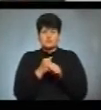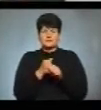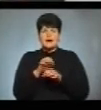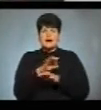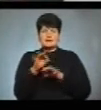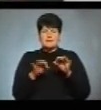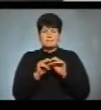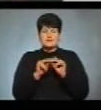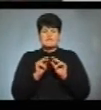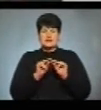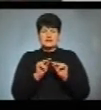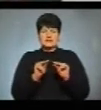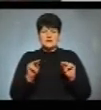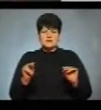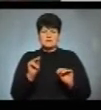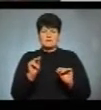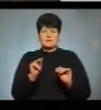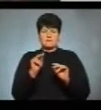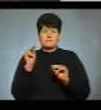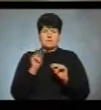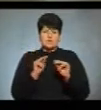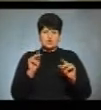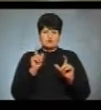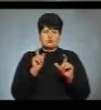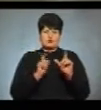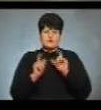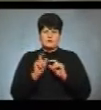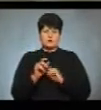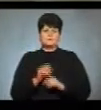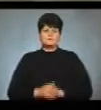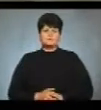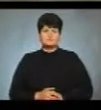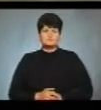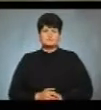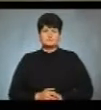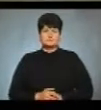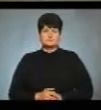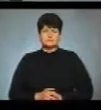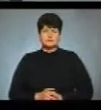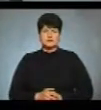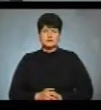Тернопільського педагогічного університету Михайло Нетриб'як. Анжела Шов, Андрій Бодак, новини.